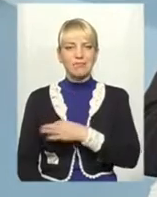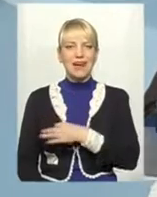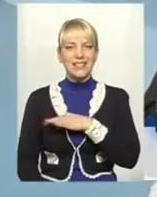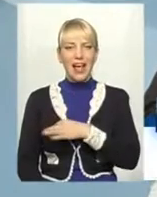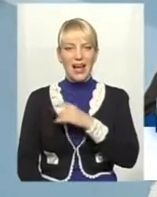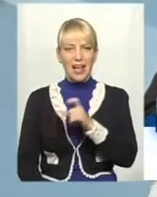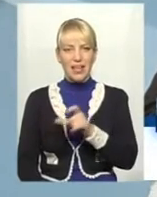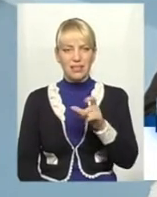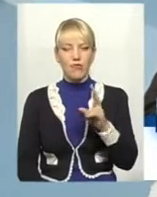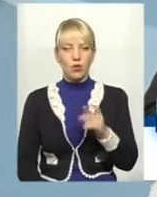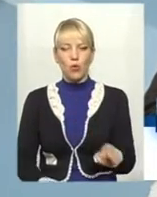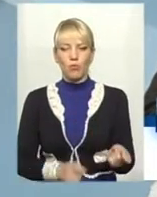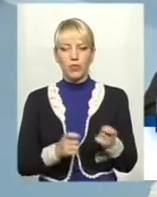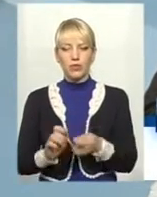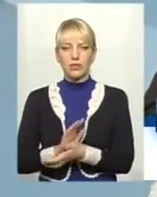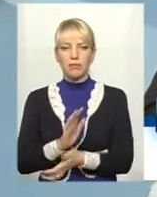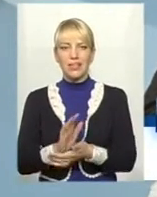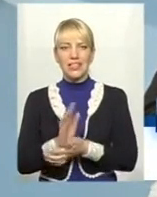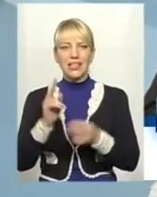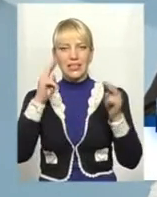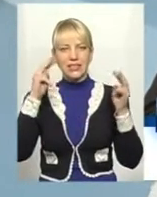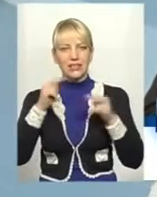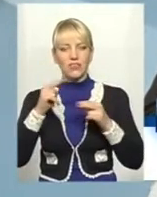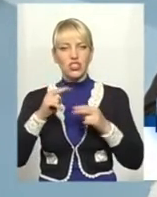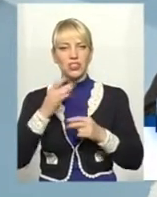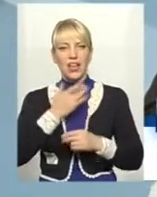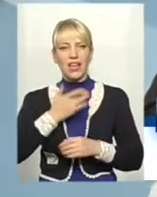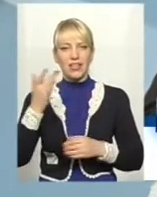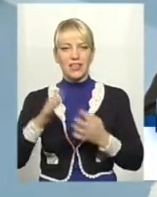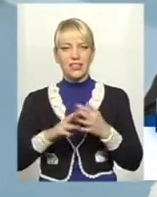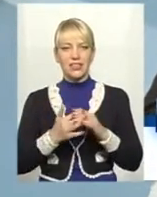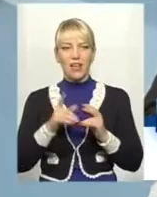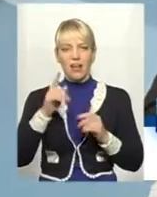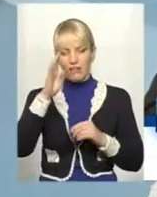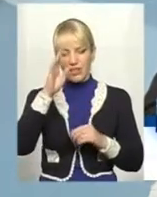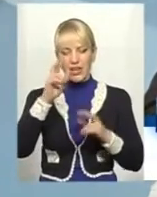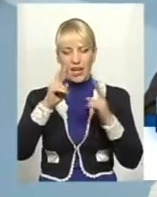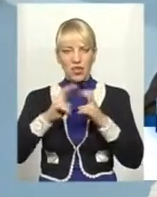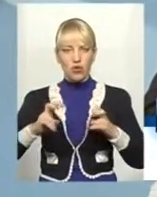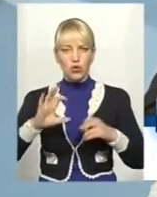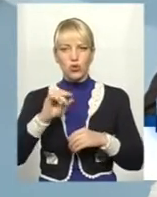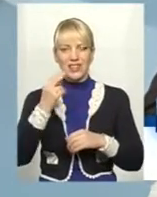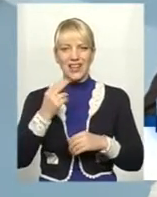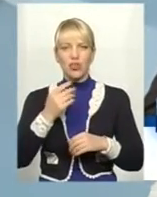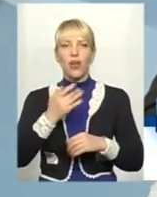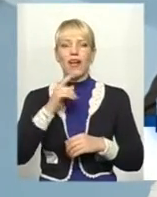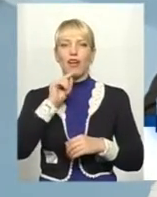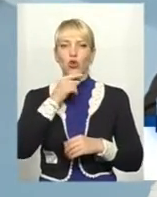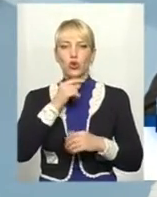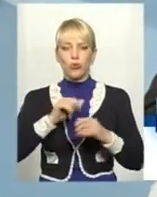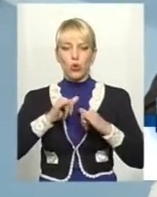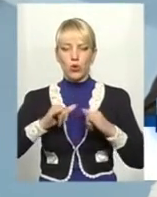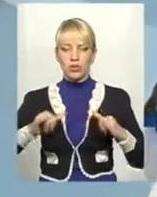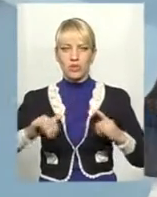приносили пресу і свідчення радянських селян. Він аналізував соціально-економічний розвиток Поділя і був в